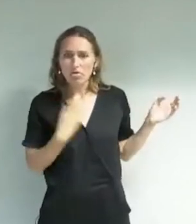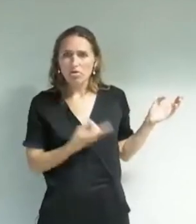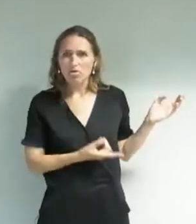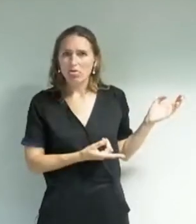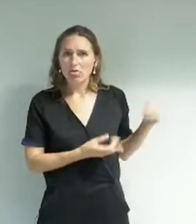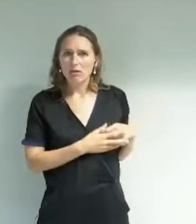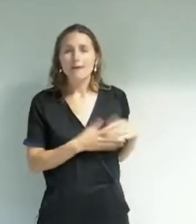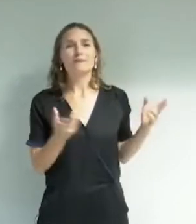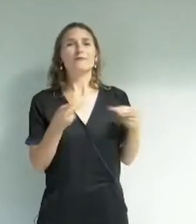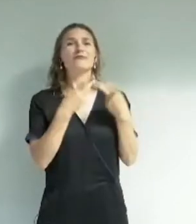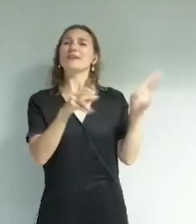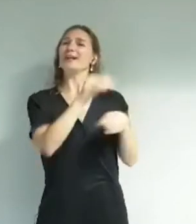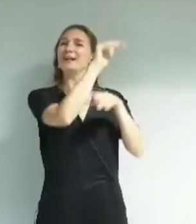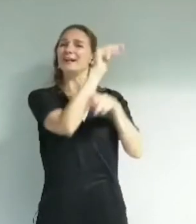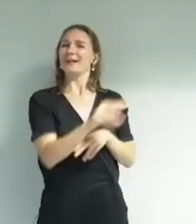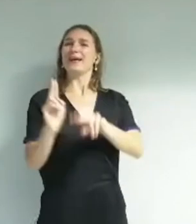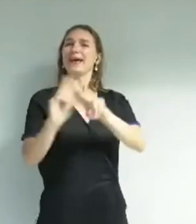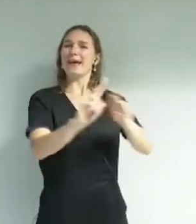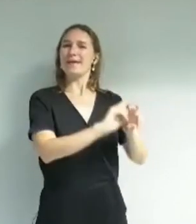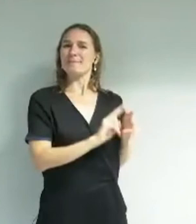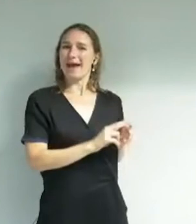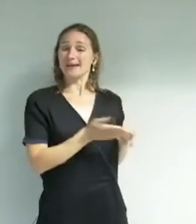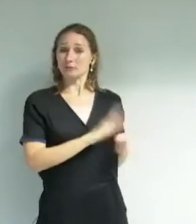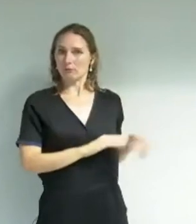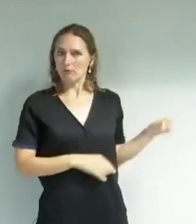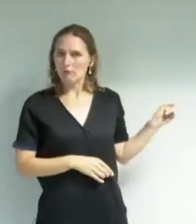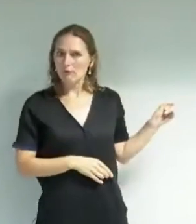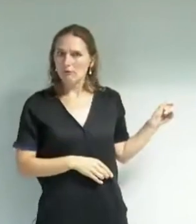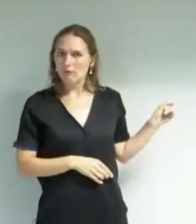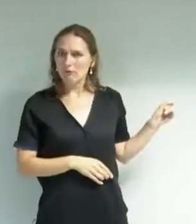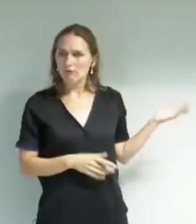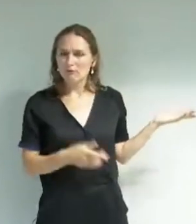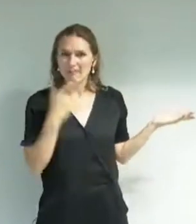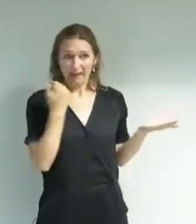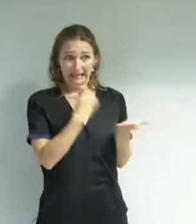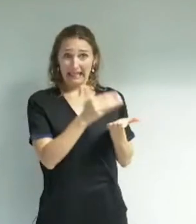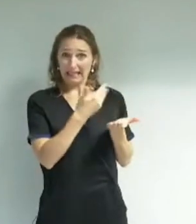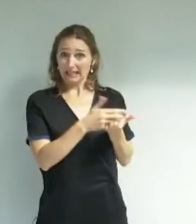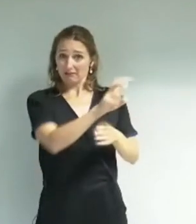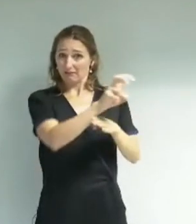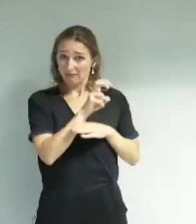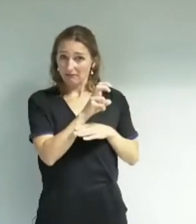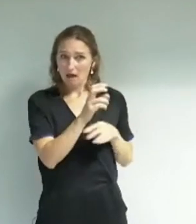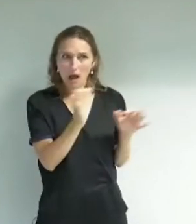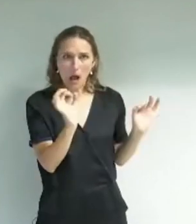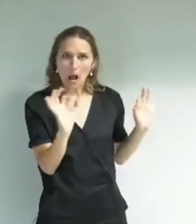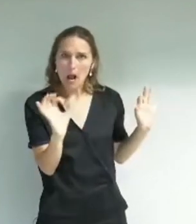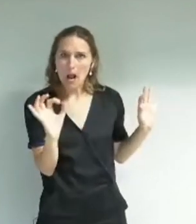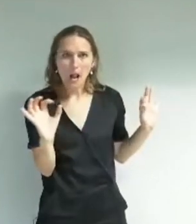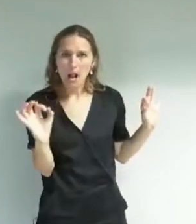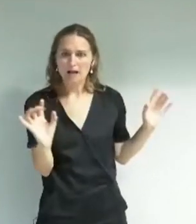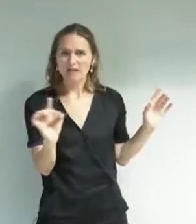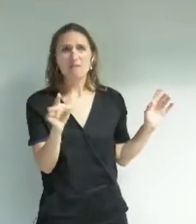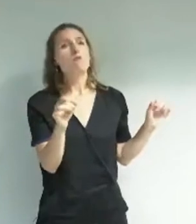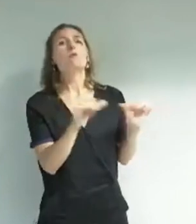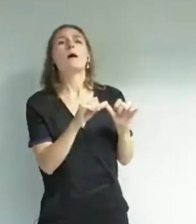la ville conserve et restaure. Aucun crédit, rien, alors que vous n'avez que